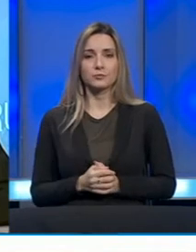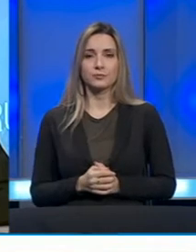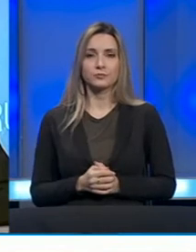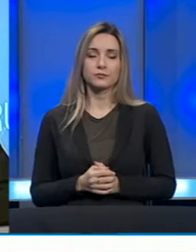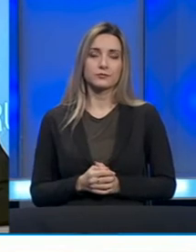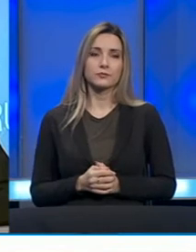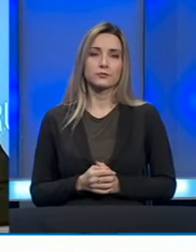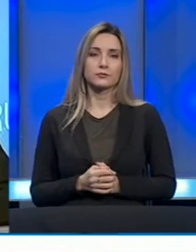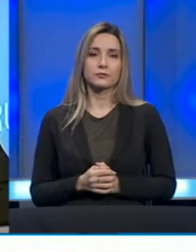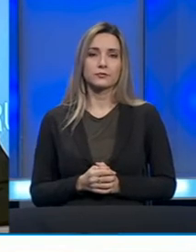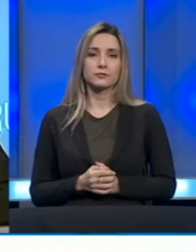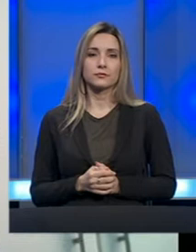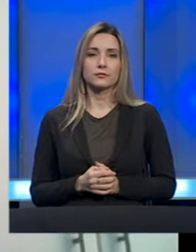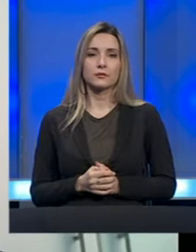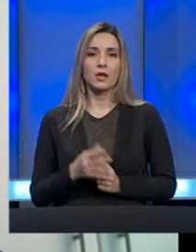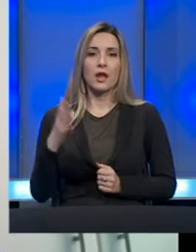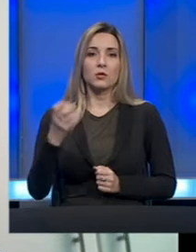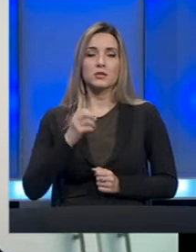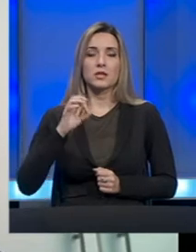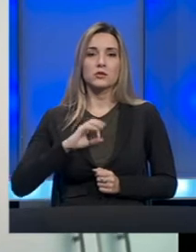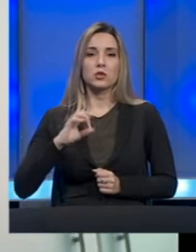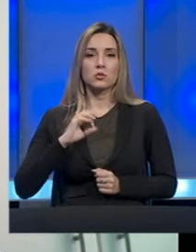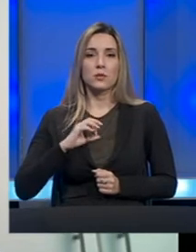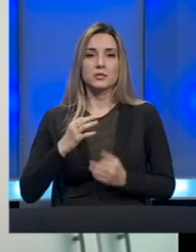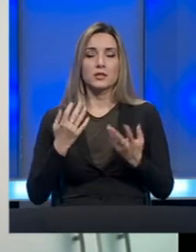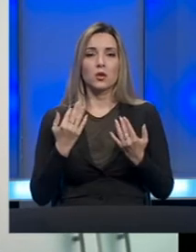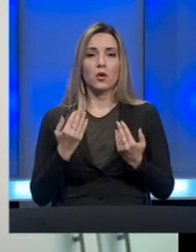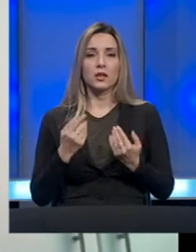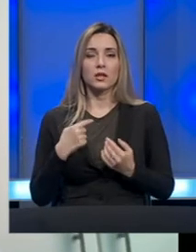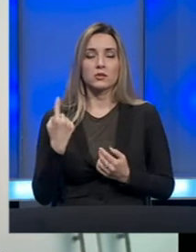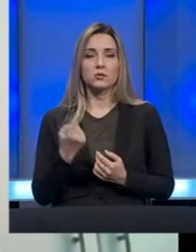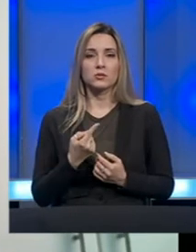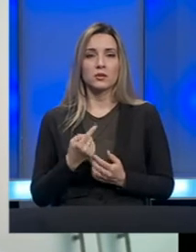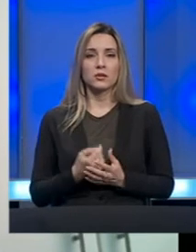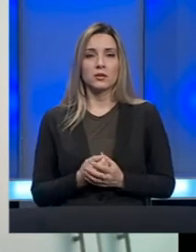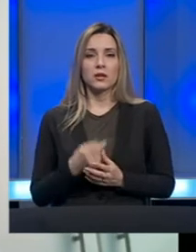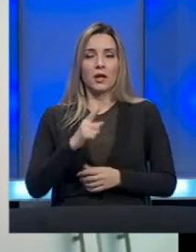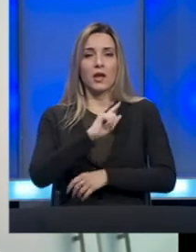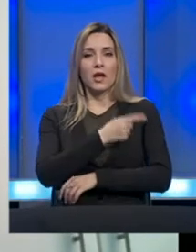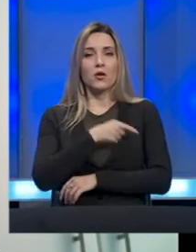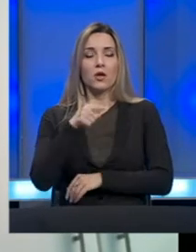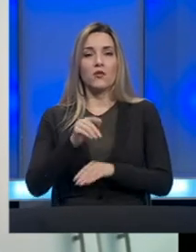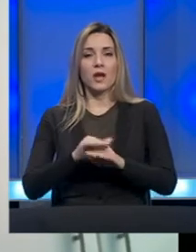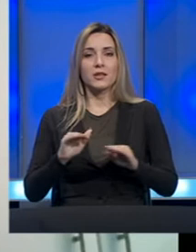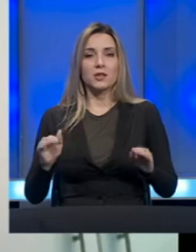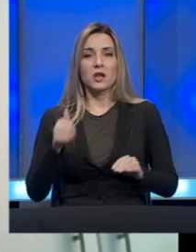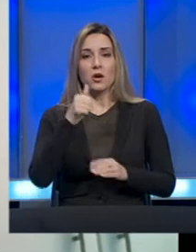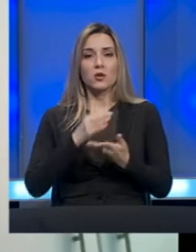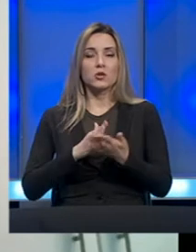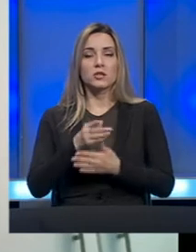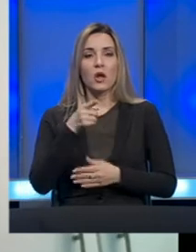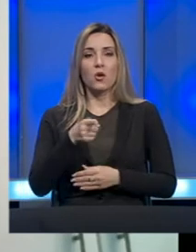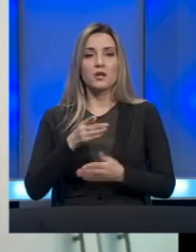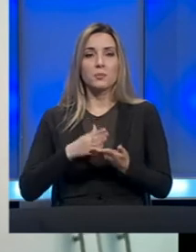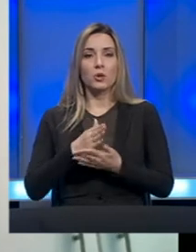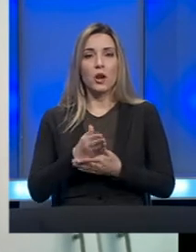Ali uzevši obzir koliki su deheroji ova dječica i kroz šta oni prolazi,